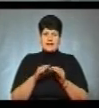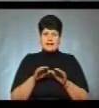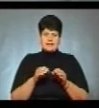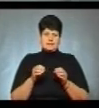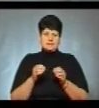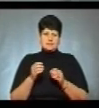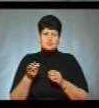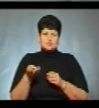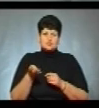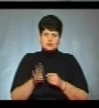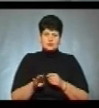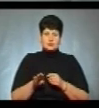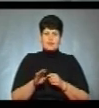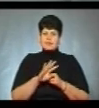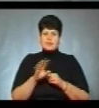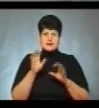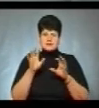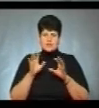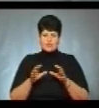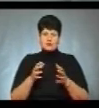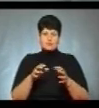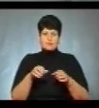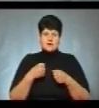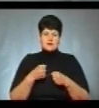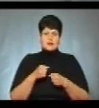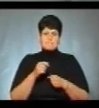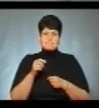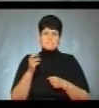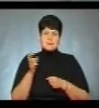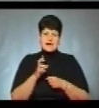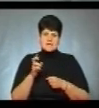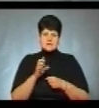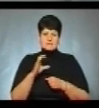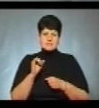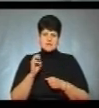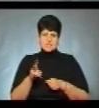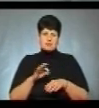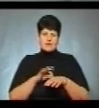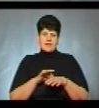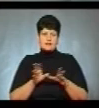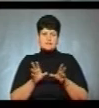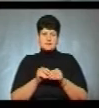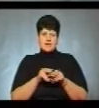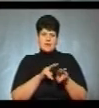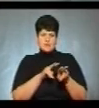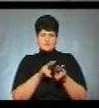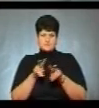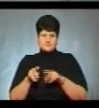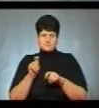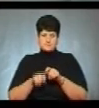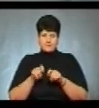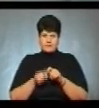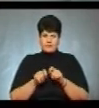незаконного збору березового соку виявили у парку «Загребелля» в Тернополі. Спільний рейд провели державні інспектори з охорони навколишнього природного